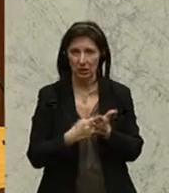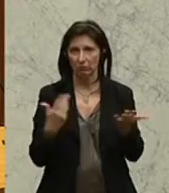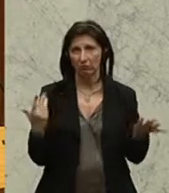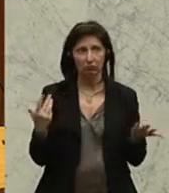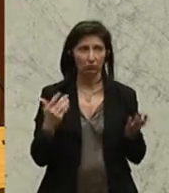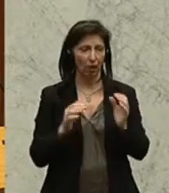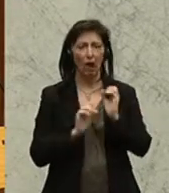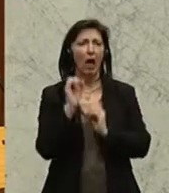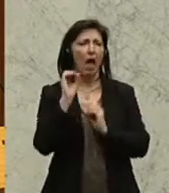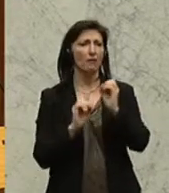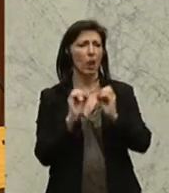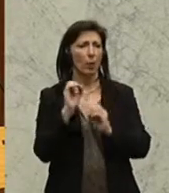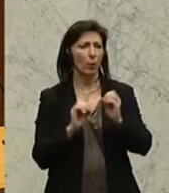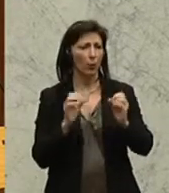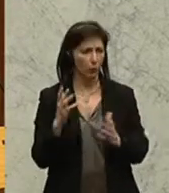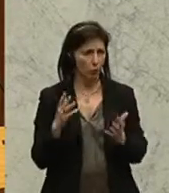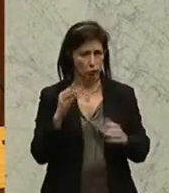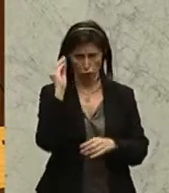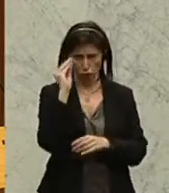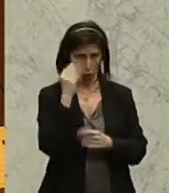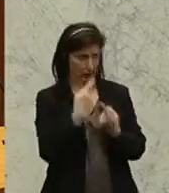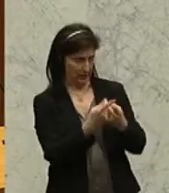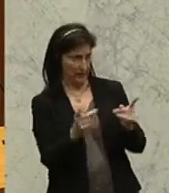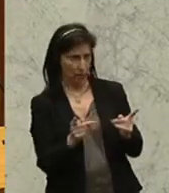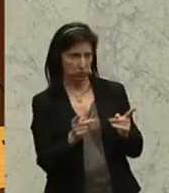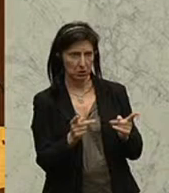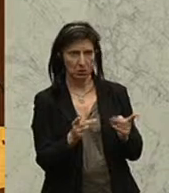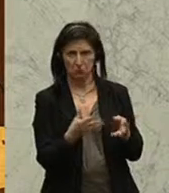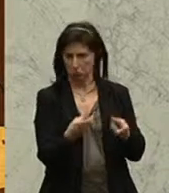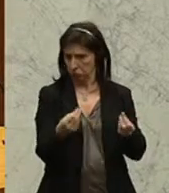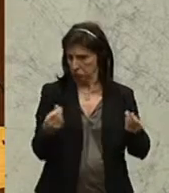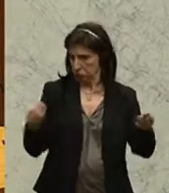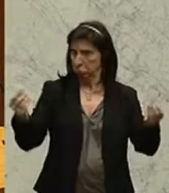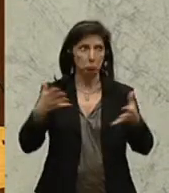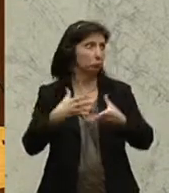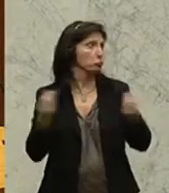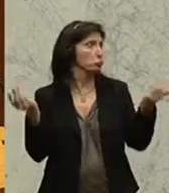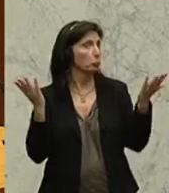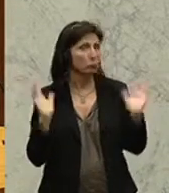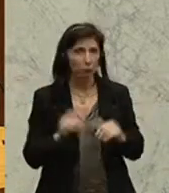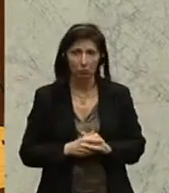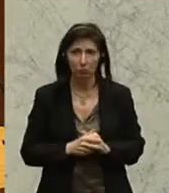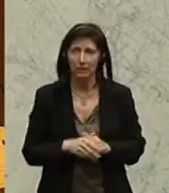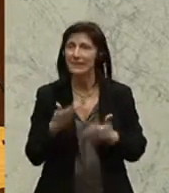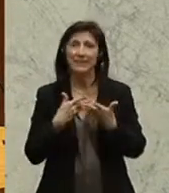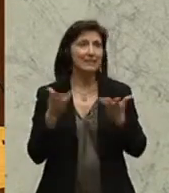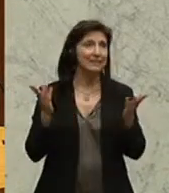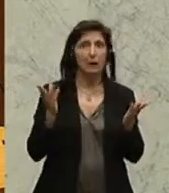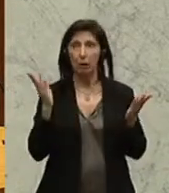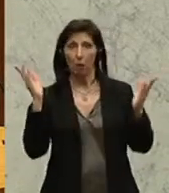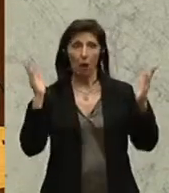Evaluierung, die von den Schulen durchgeführt wird, die versickern irgendwo im Niemandsland. Niemand kann genau